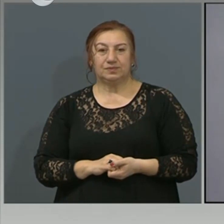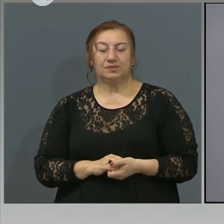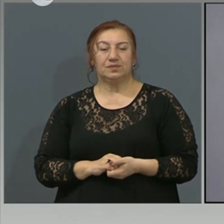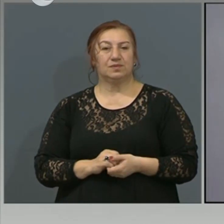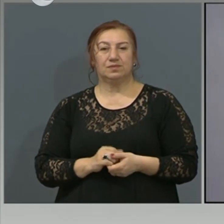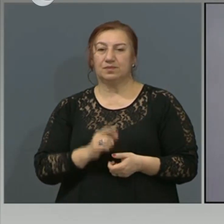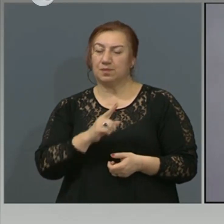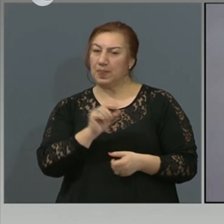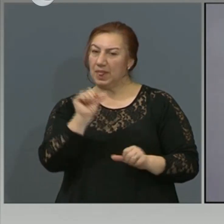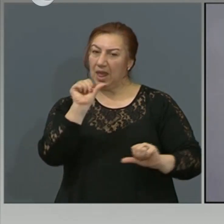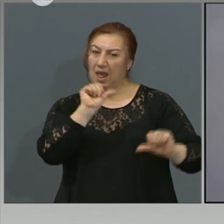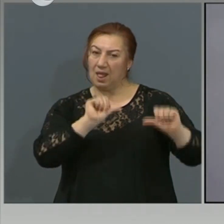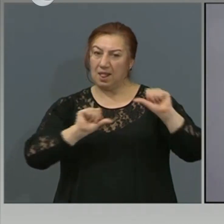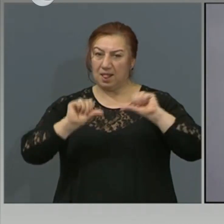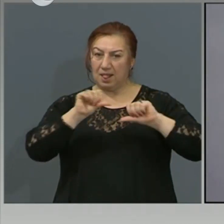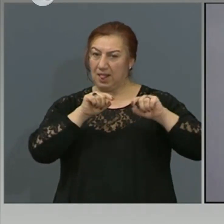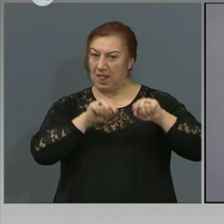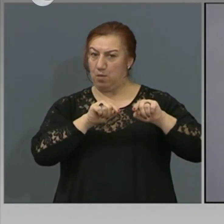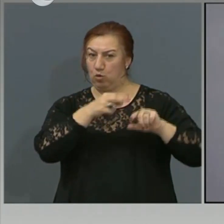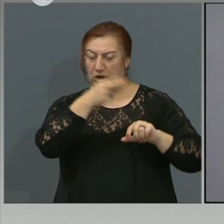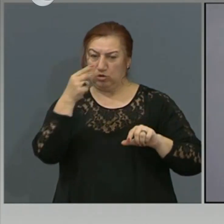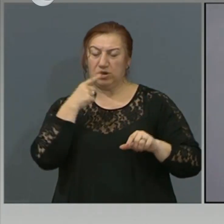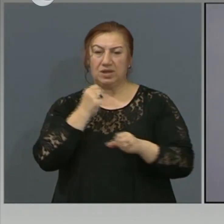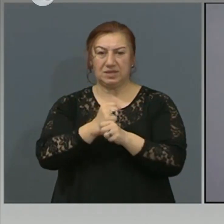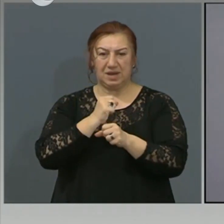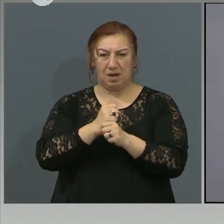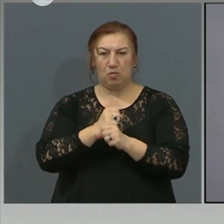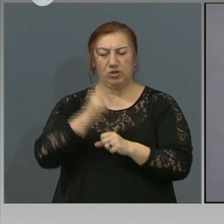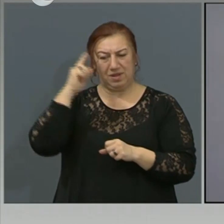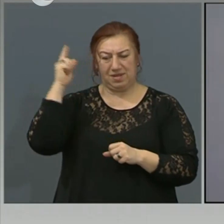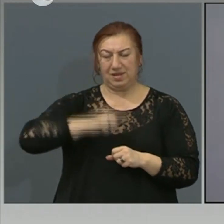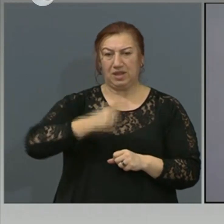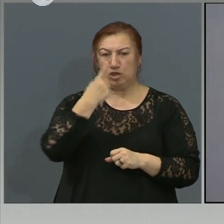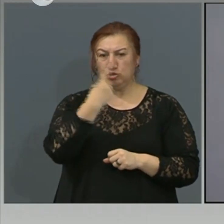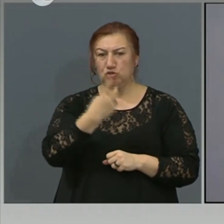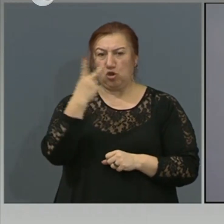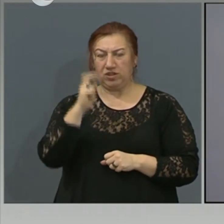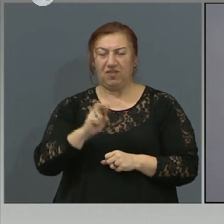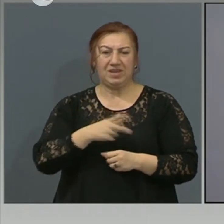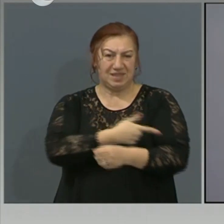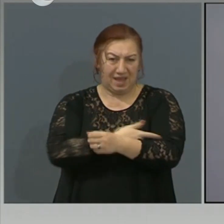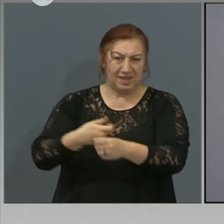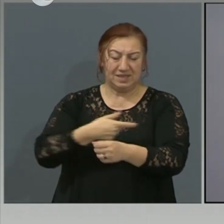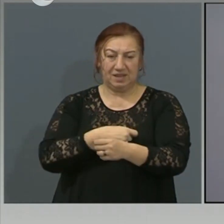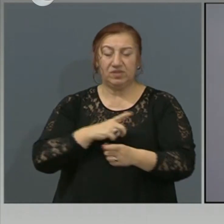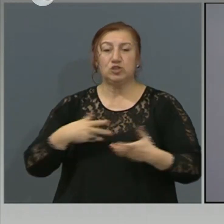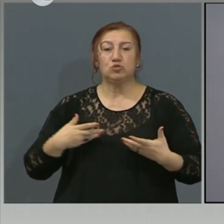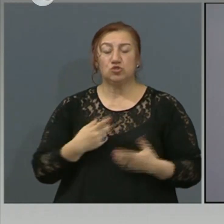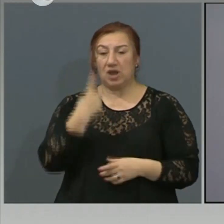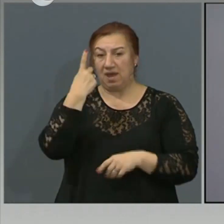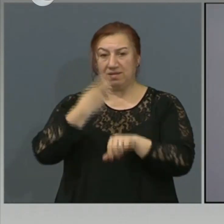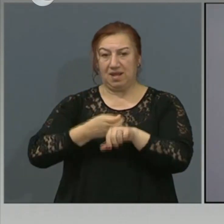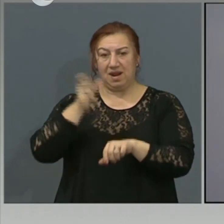Лаборатория, за да работи с капацитет 120 изследвания на ден, се нуждае от лекар със